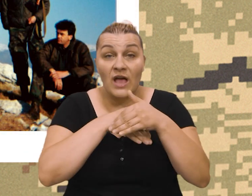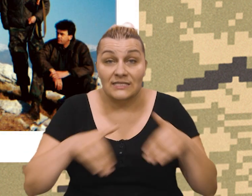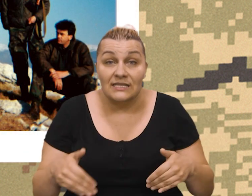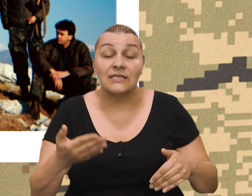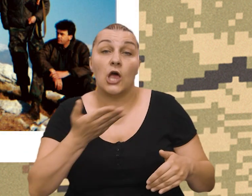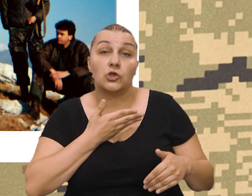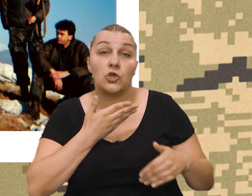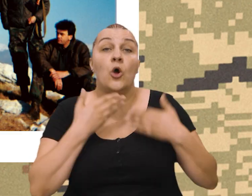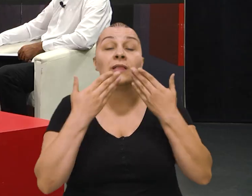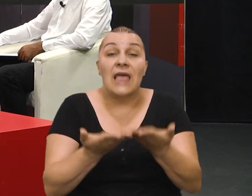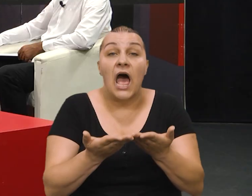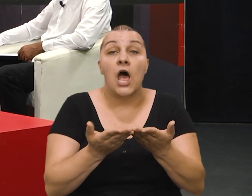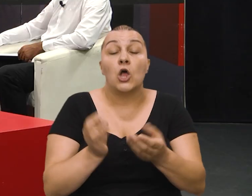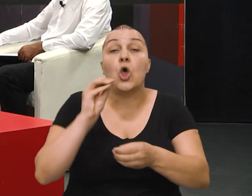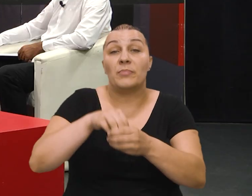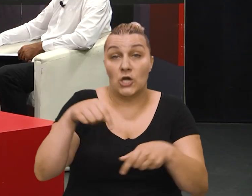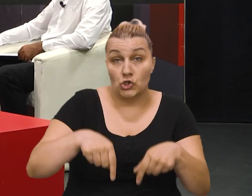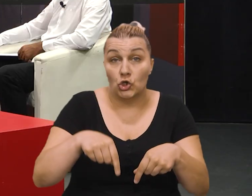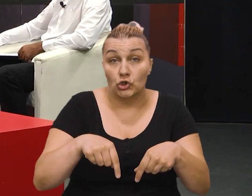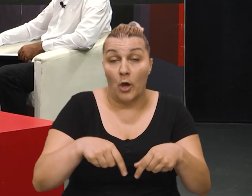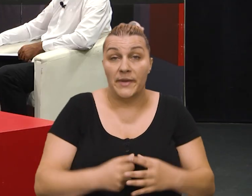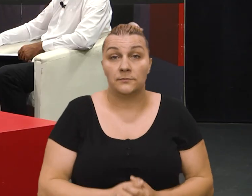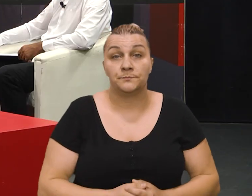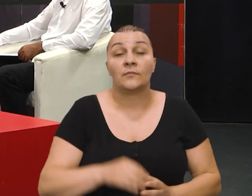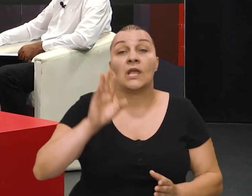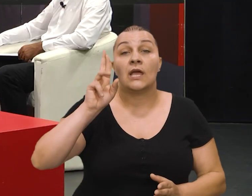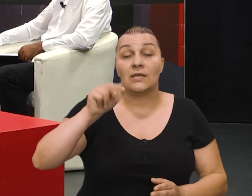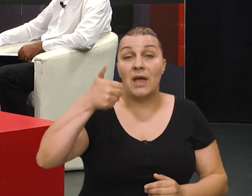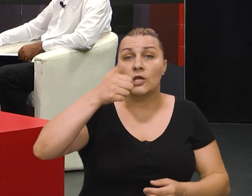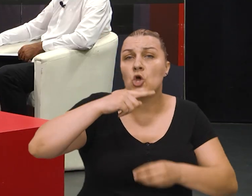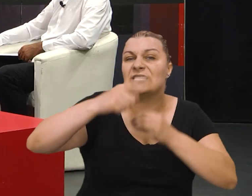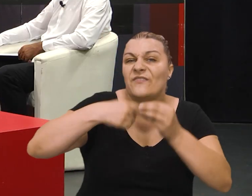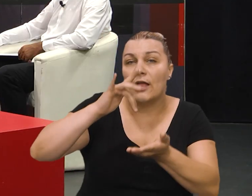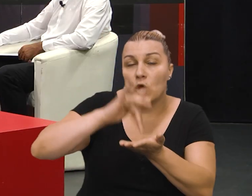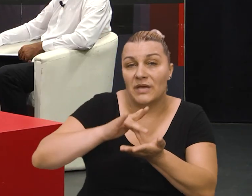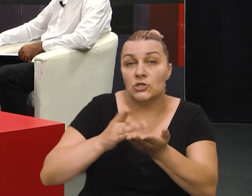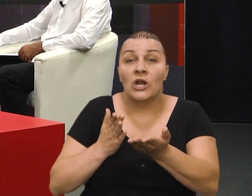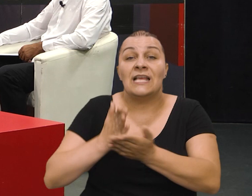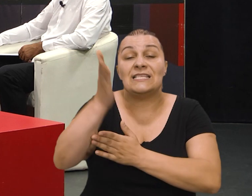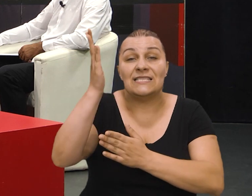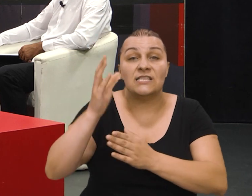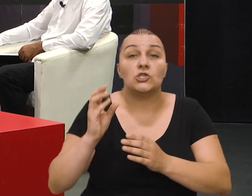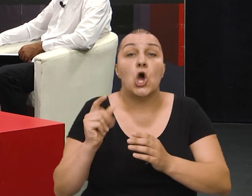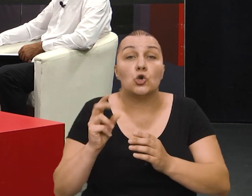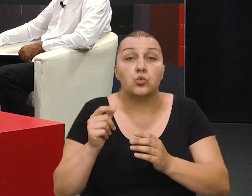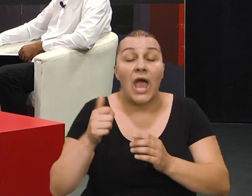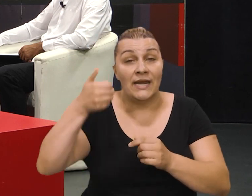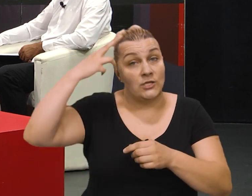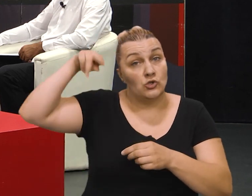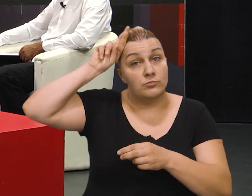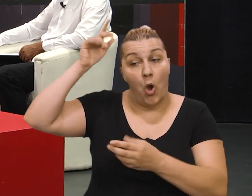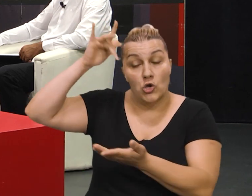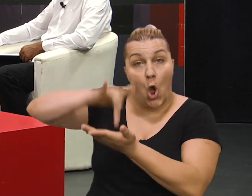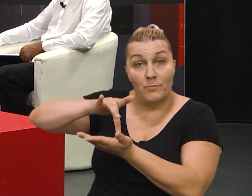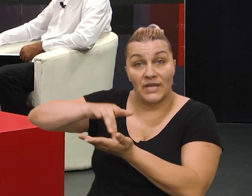dobije da doprinos tome ima jedno sve to mjesto znači na izlazu iz rujana prema Čaprazljama jedno